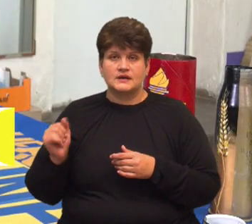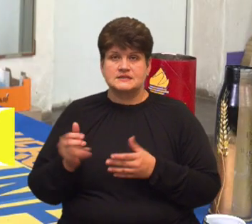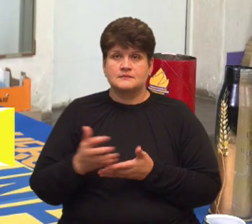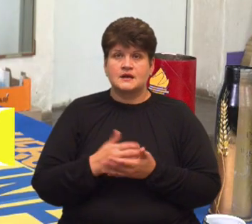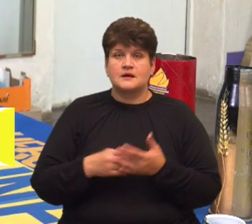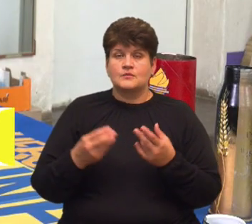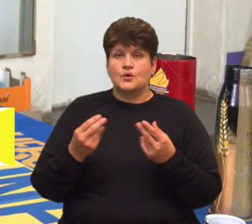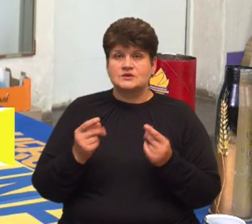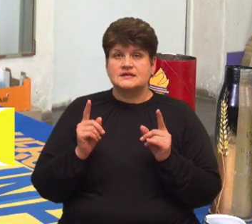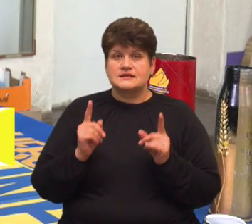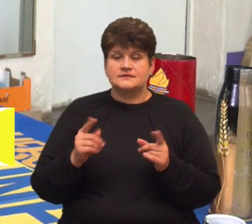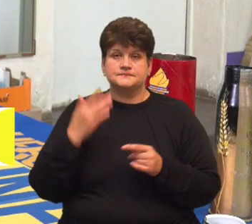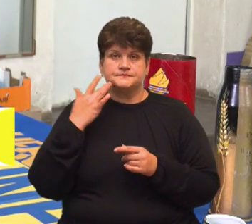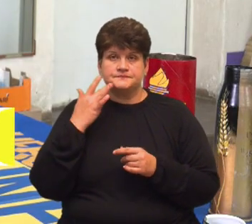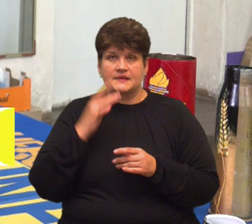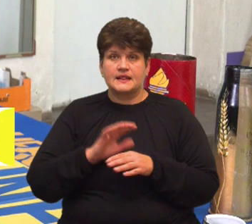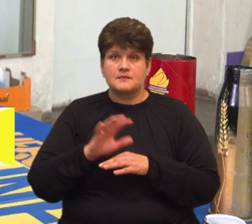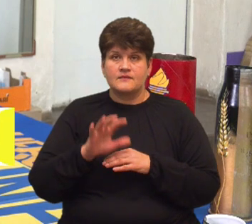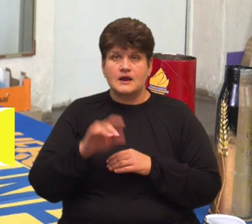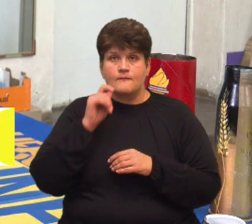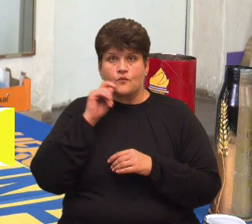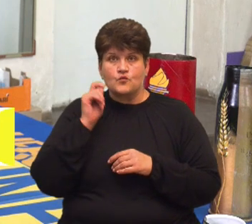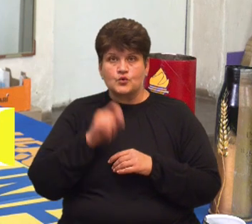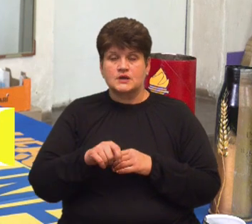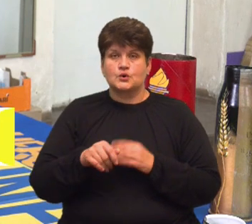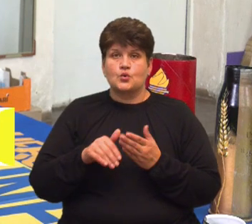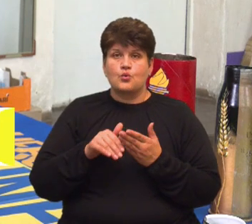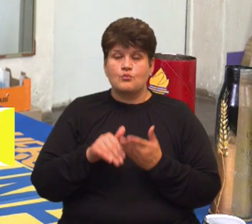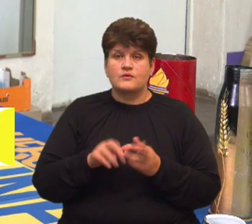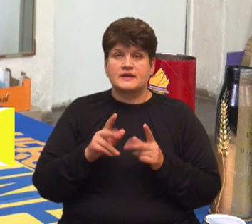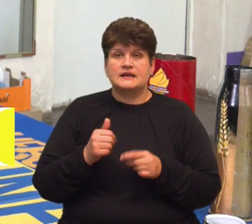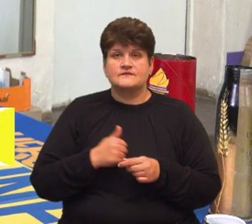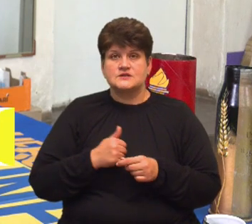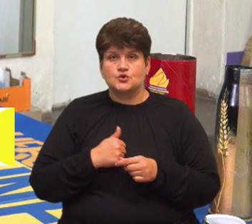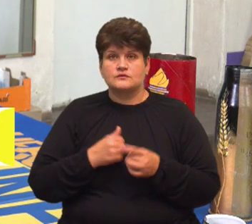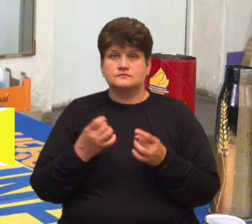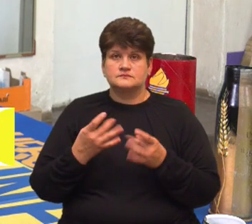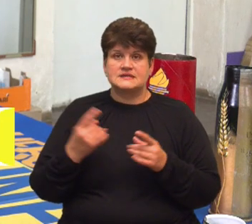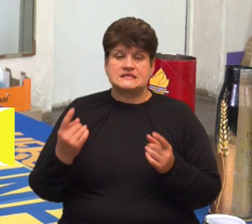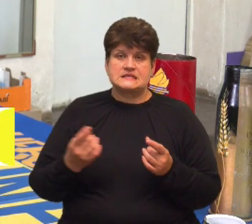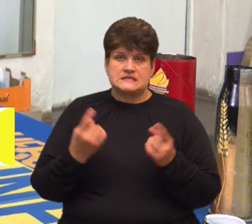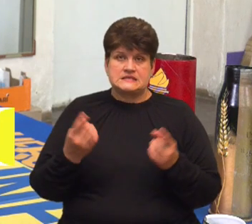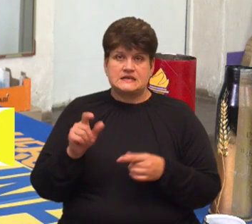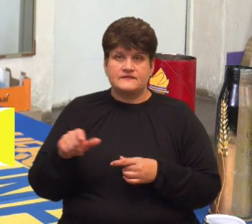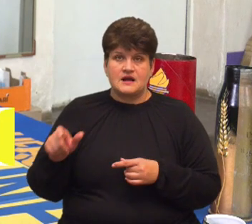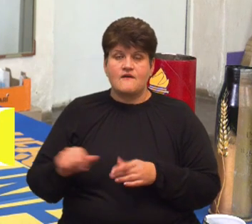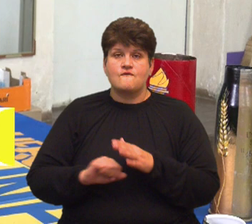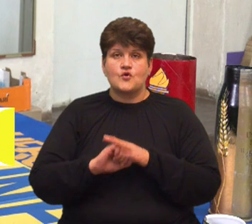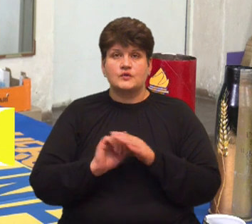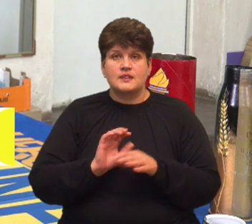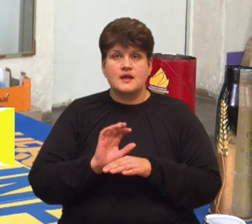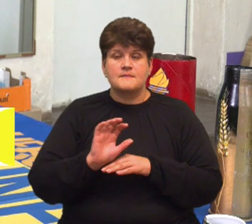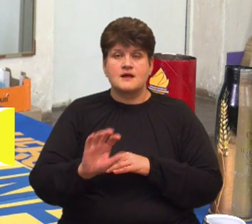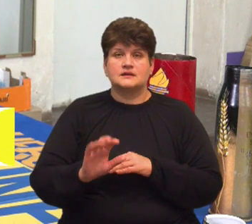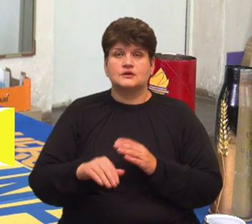Сполучених Штатах і направляємо в Україну допомогу як для військових, так і для цивільних. Але фонд направлений на допомогу